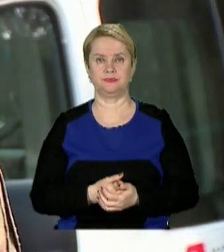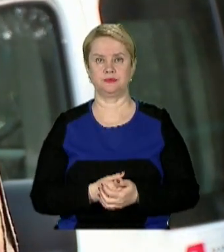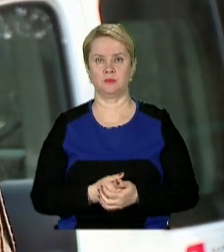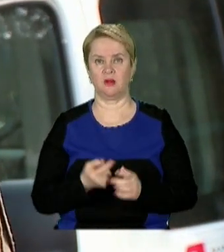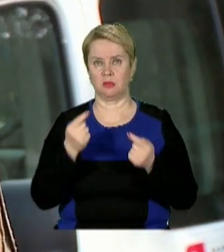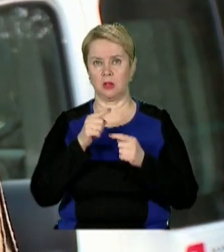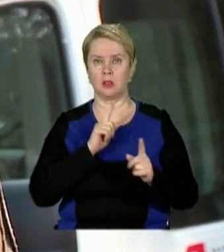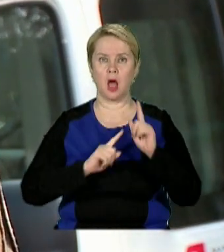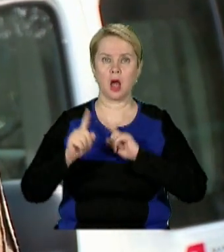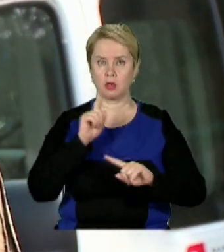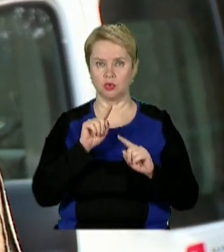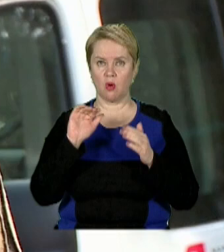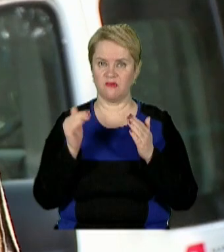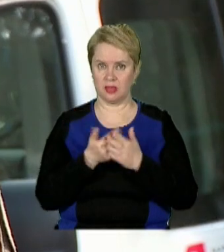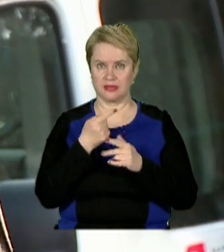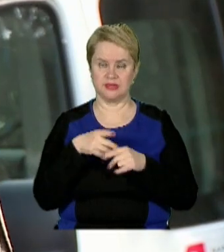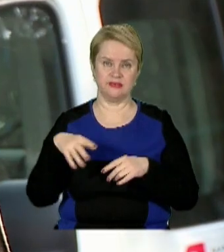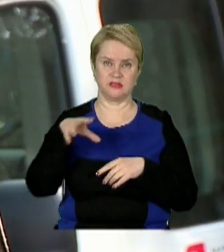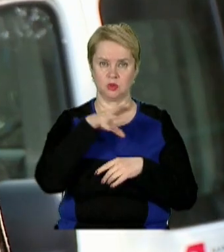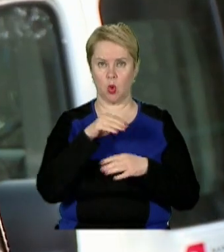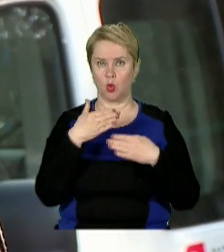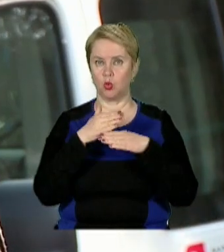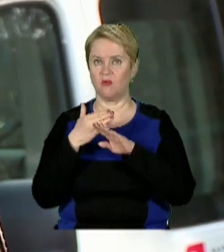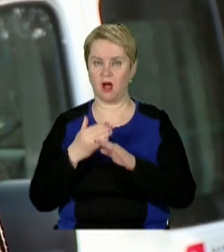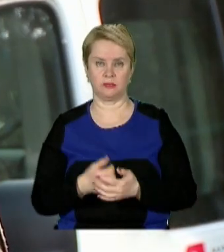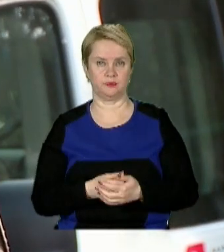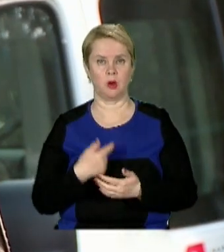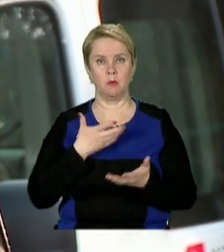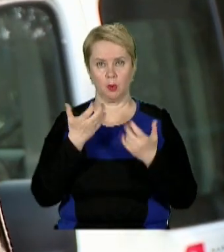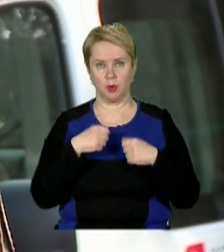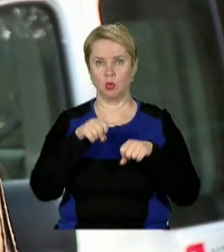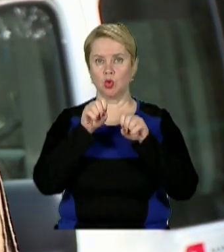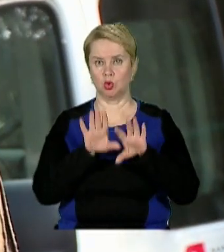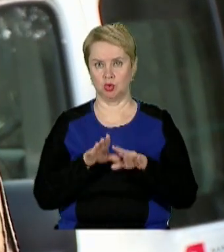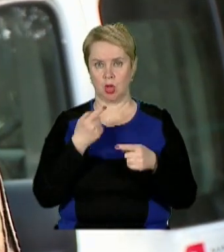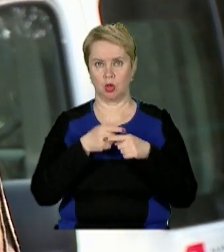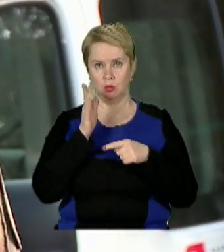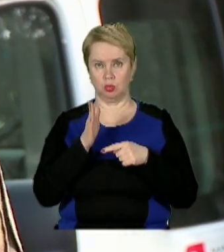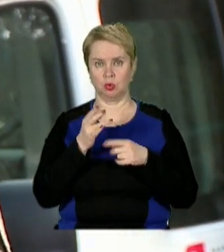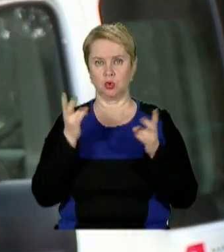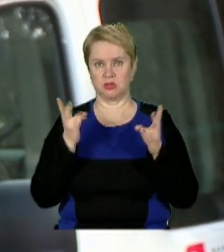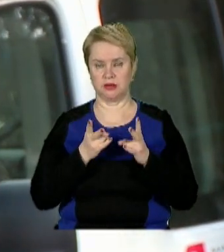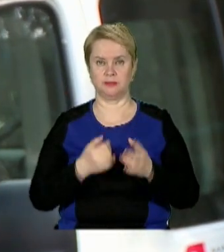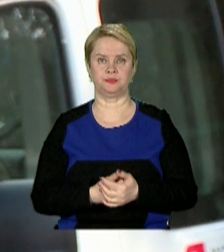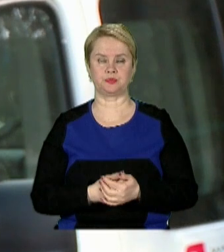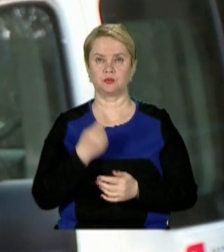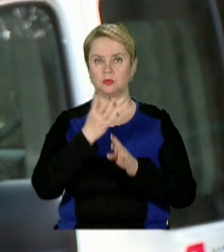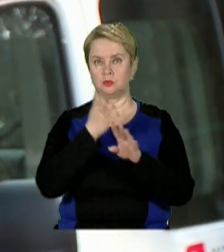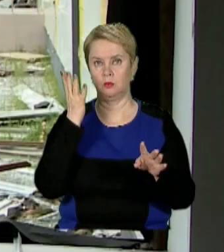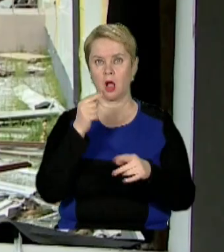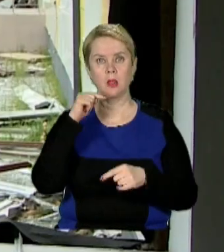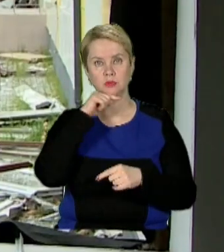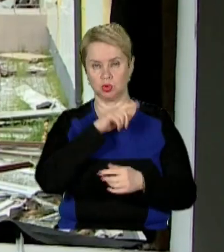відповідна нарада щодо відновлення цих всього руйнувань. І ми приймемо ті рішення, які будуть доцільні. В першу чергу,